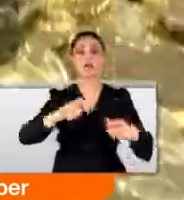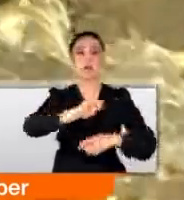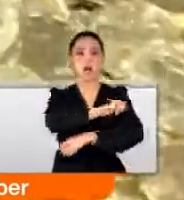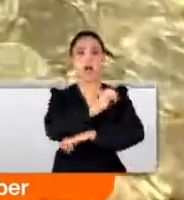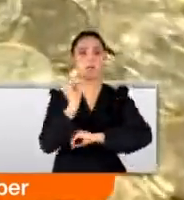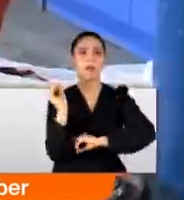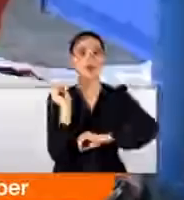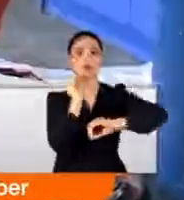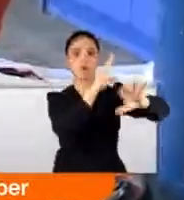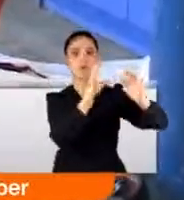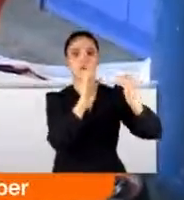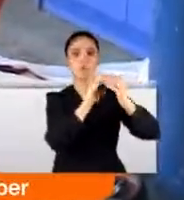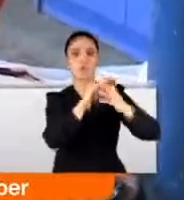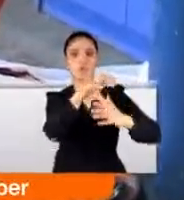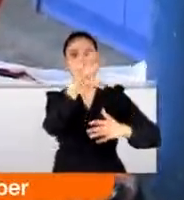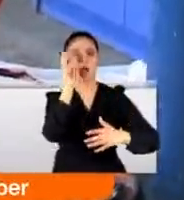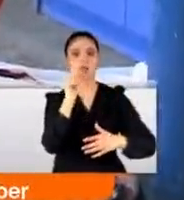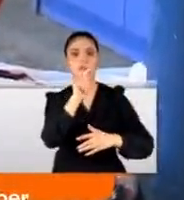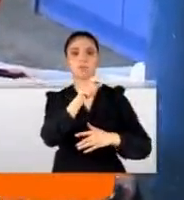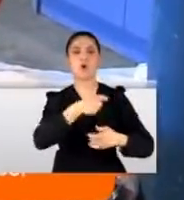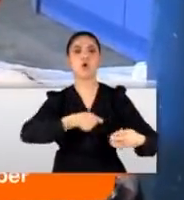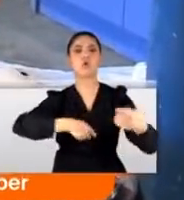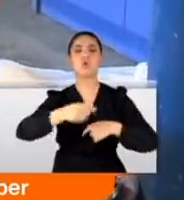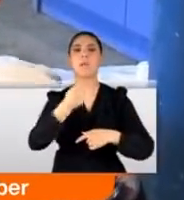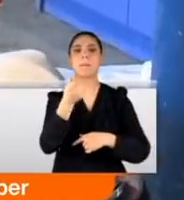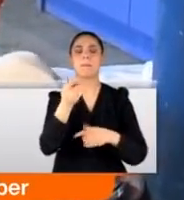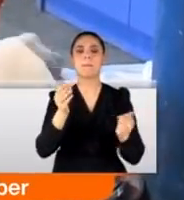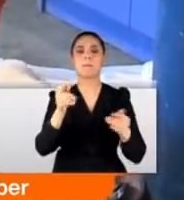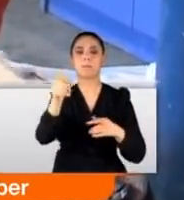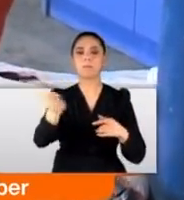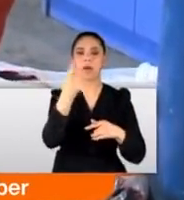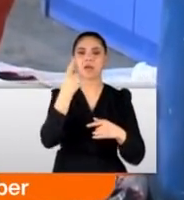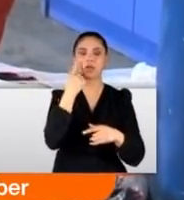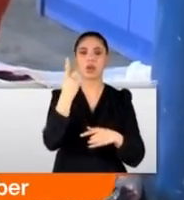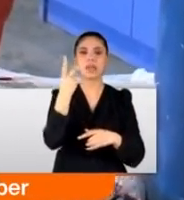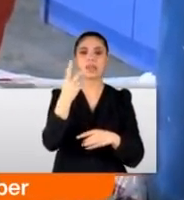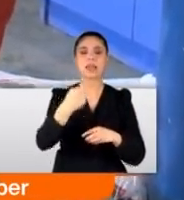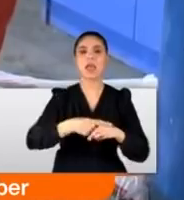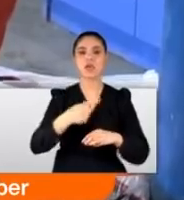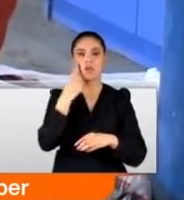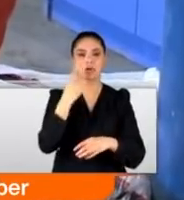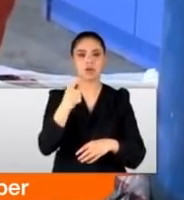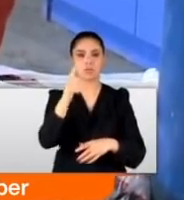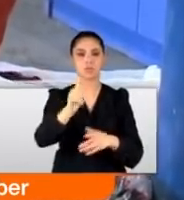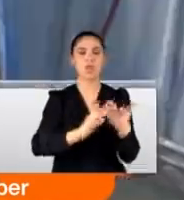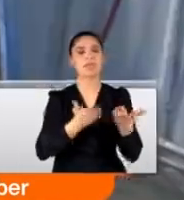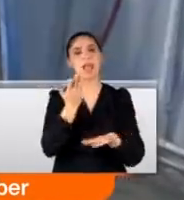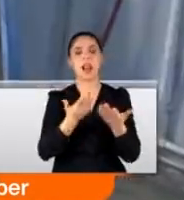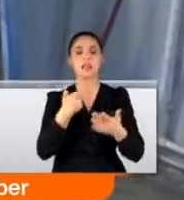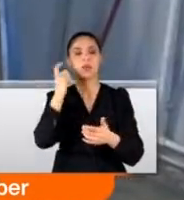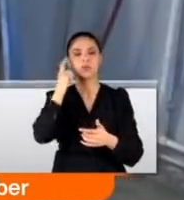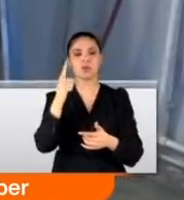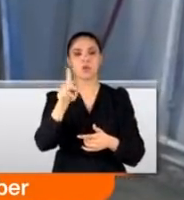şebekeden alıyorlar. Almanya'da ve Kıbrıs'ta kumar makinelerinde genelde iki euroluk bozuk paralarla çalışan makineler var. Burada değerlendirileceğini düşünüyoruz.